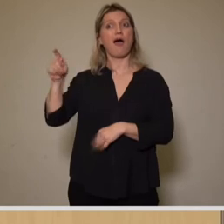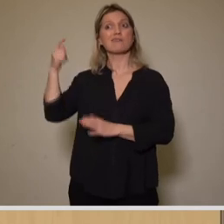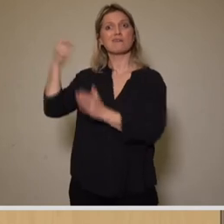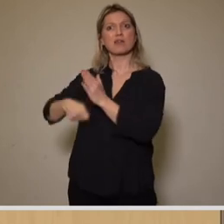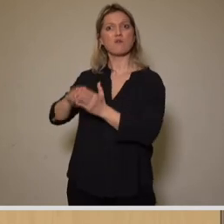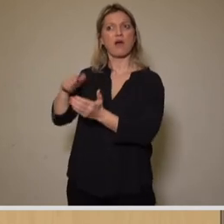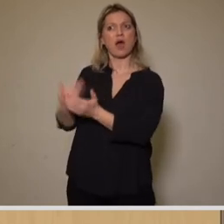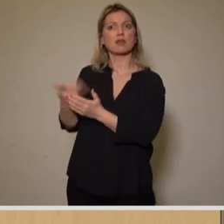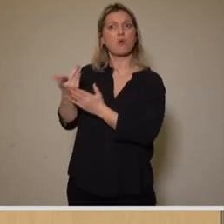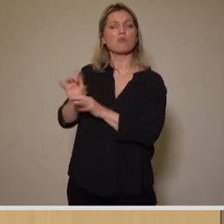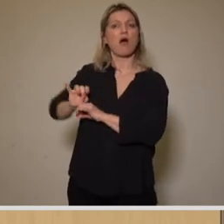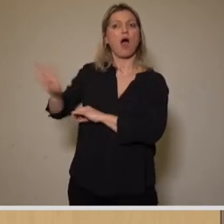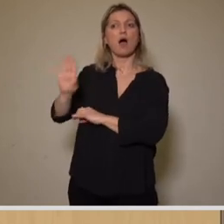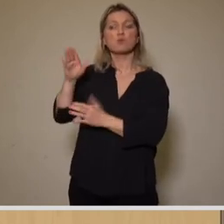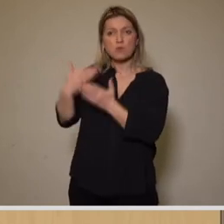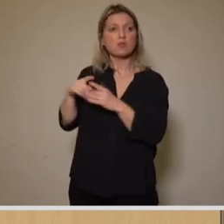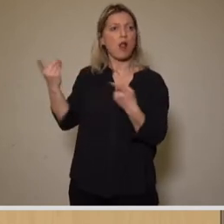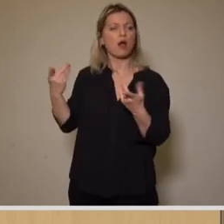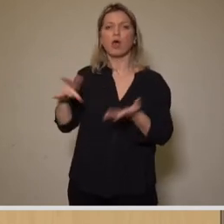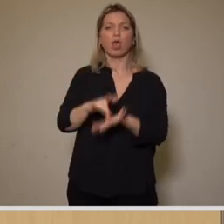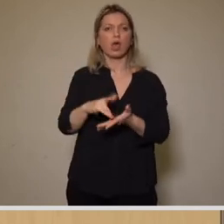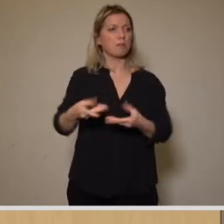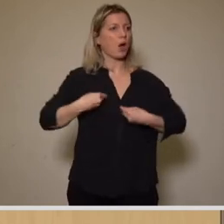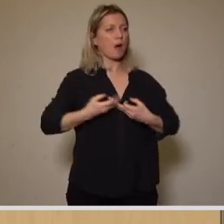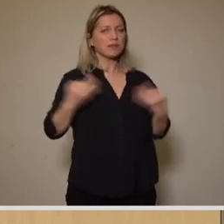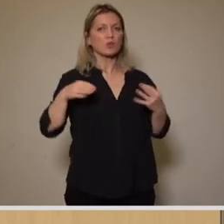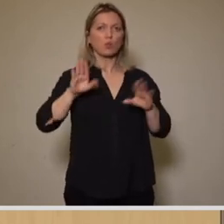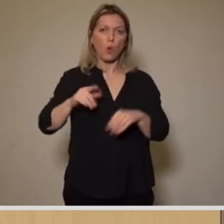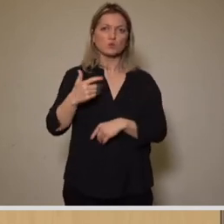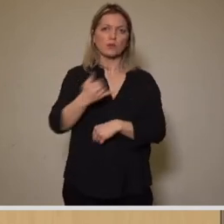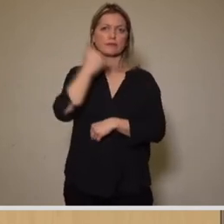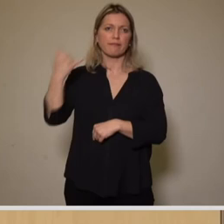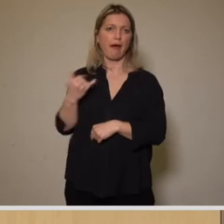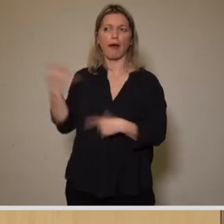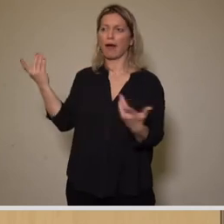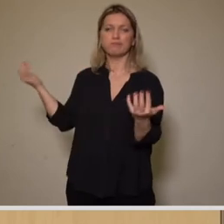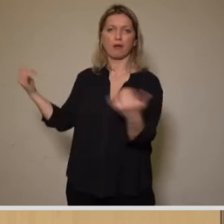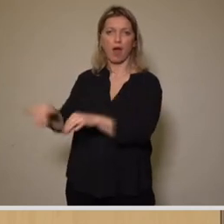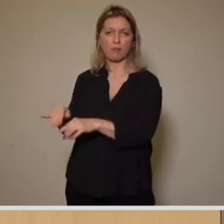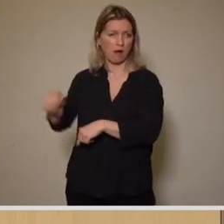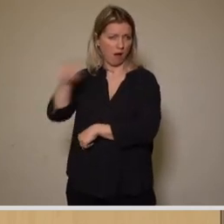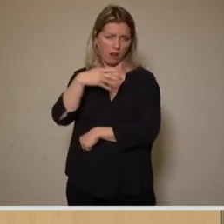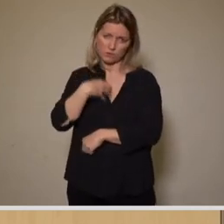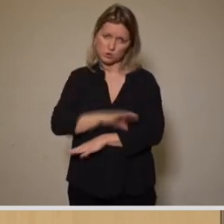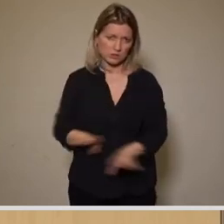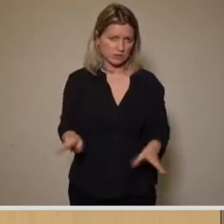verspielen und zum Schluss alle mit leeren Händen dastehen und das Gebäude weitere 20 Jahre verfällt. Daran kann niemand gelegen sein.